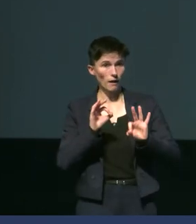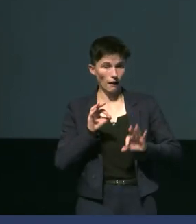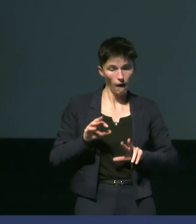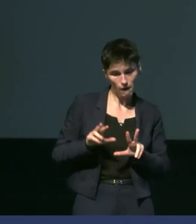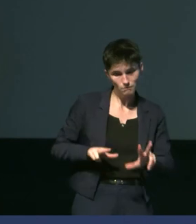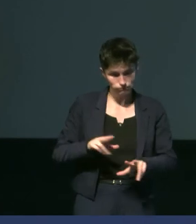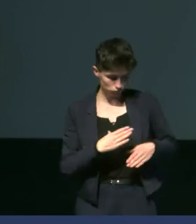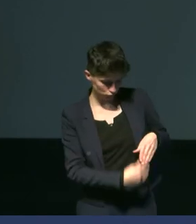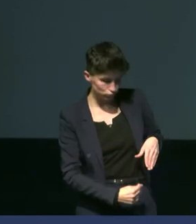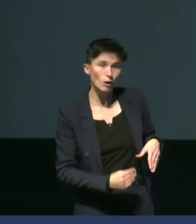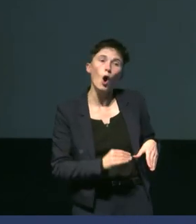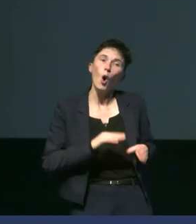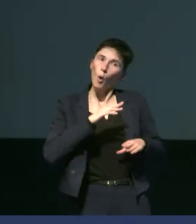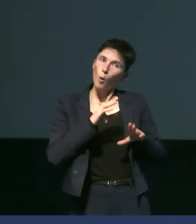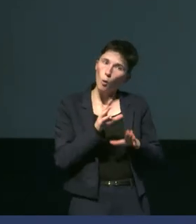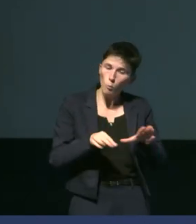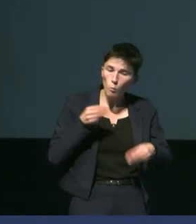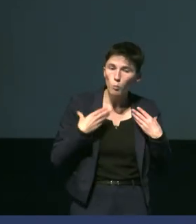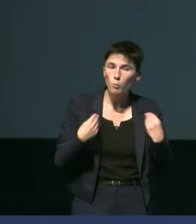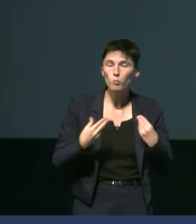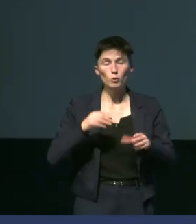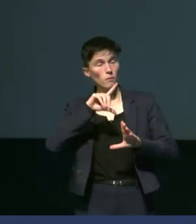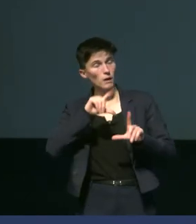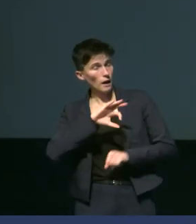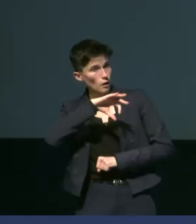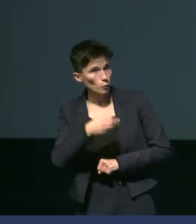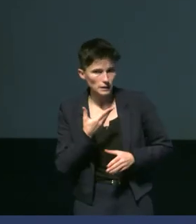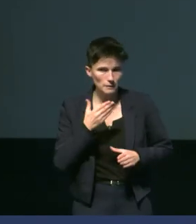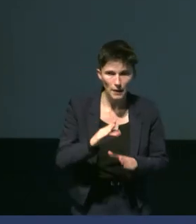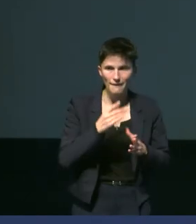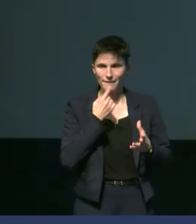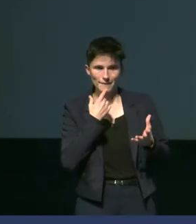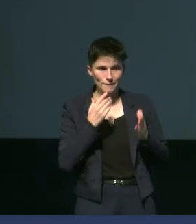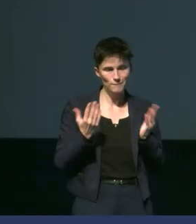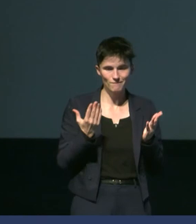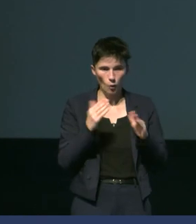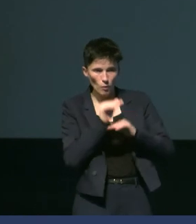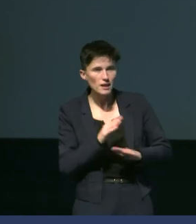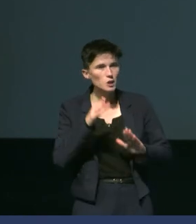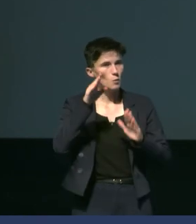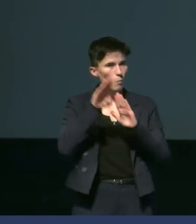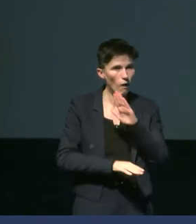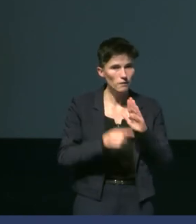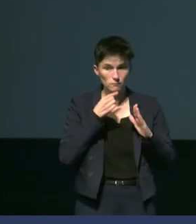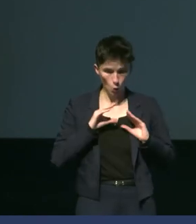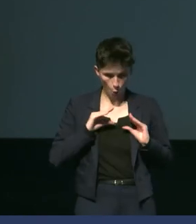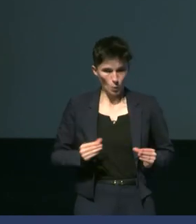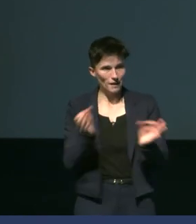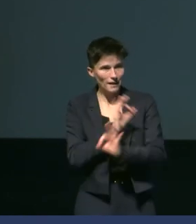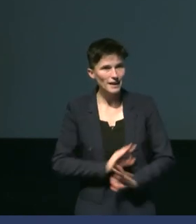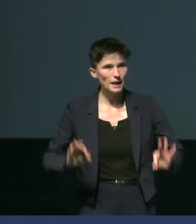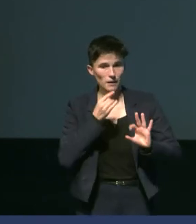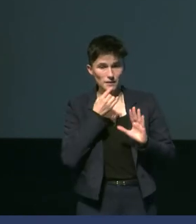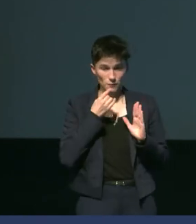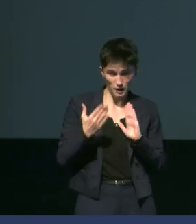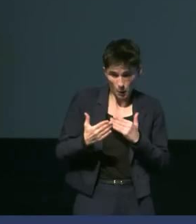beaucoup plus petites mais il n pas du tout de tissu adiple. Donc, on va avoir vraiment un flux sanguin qui va être à proximité immédiate de la